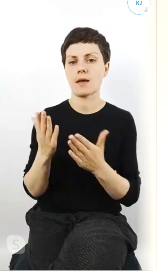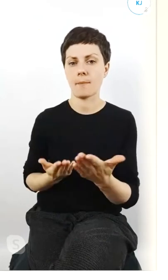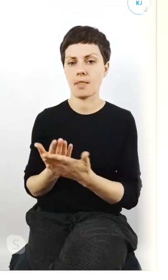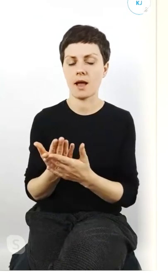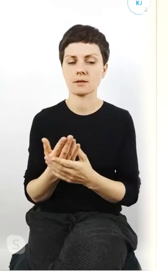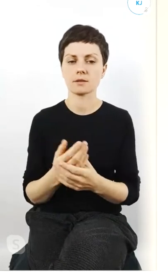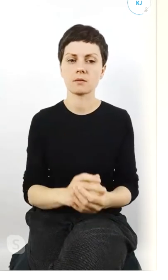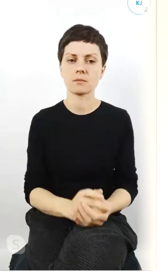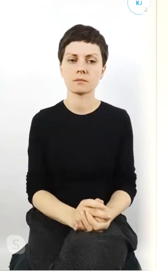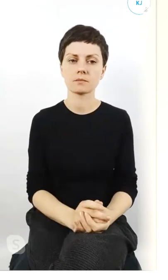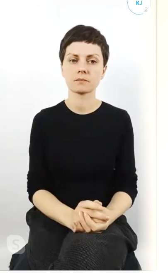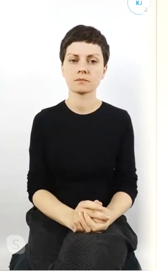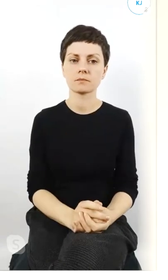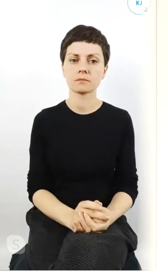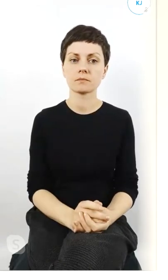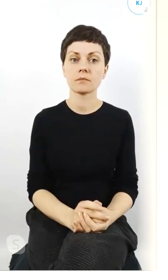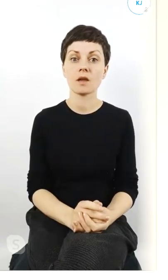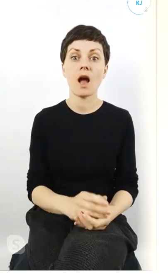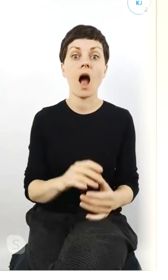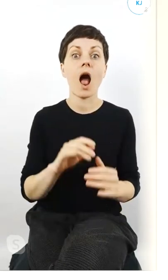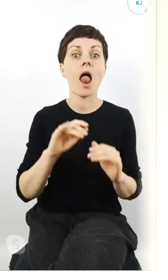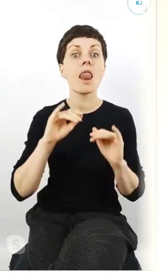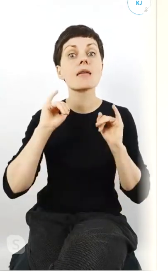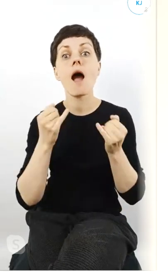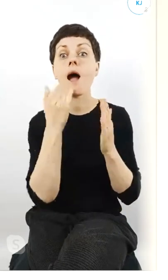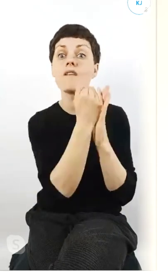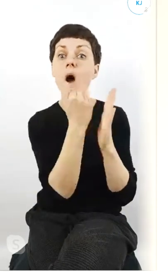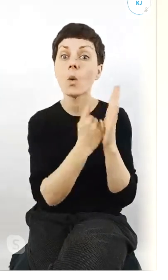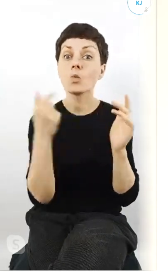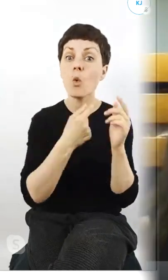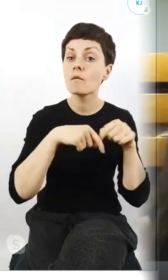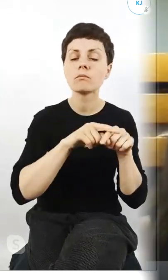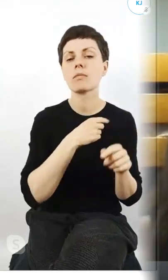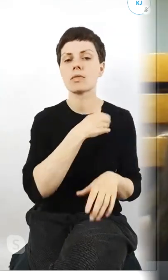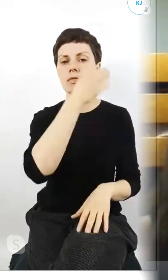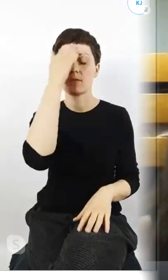jakie są kryteria nie mam pojęcia bo